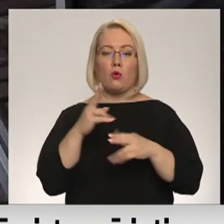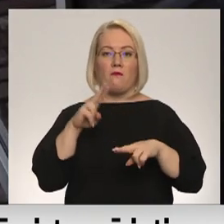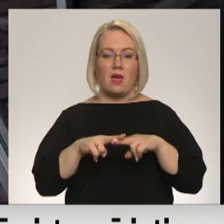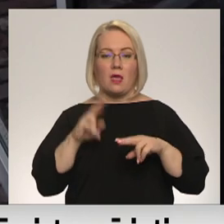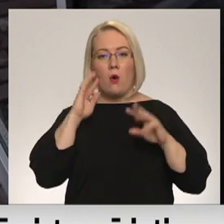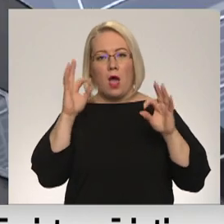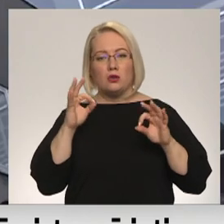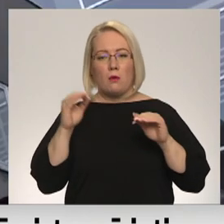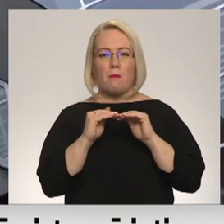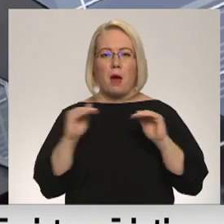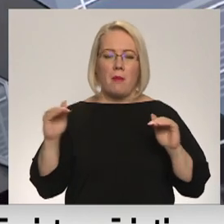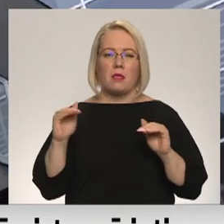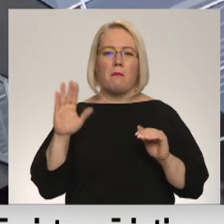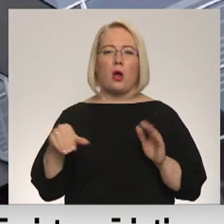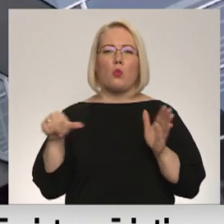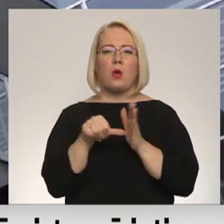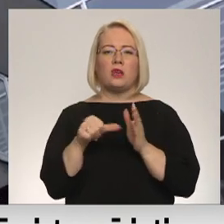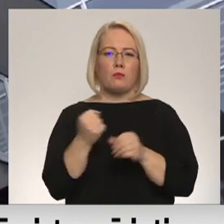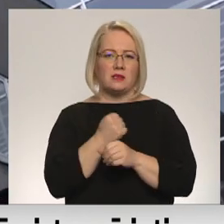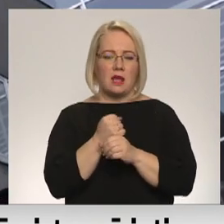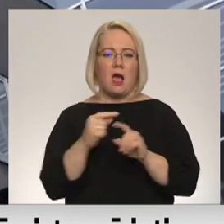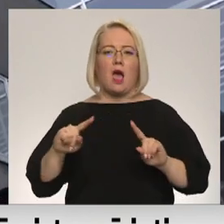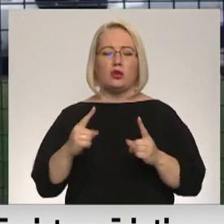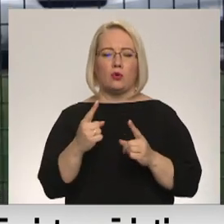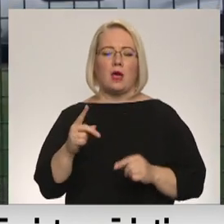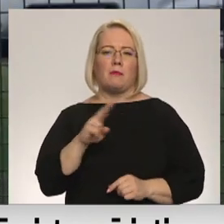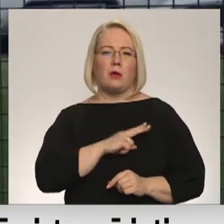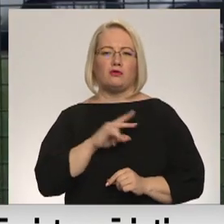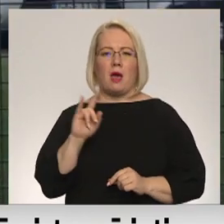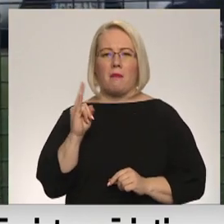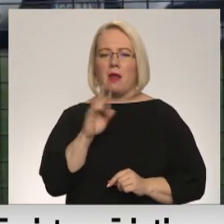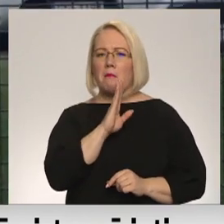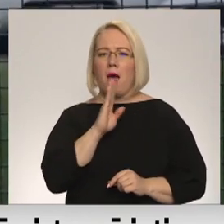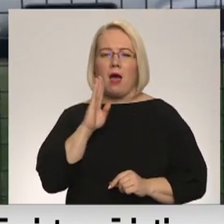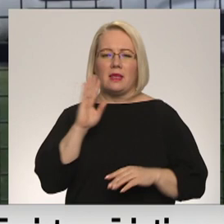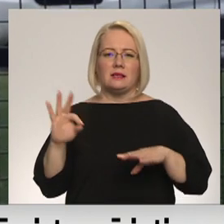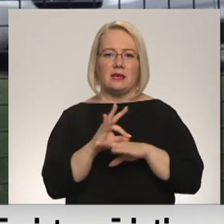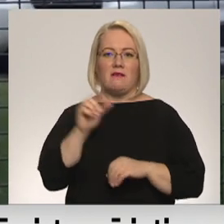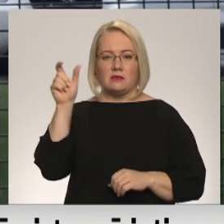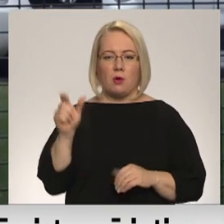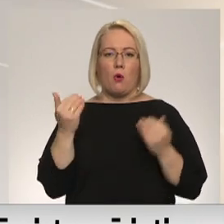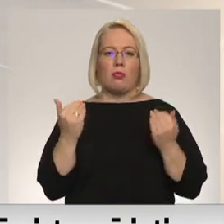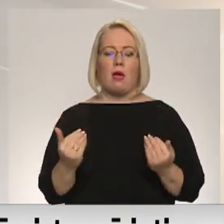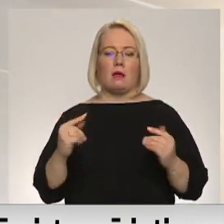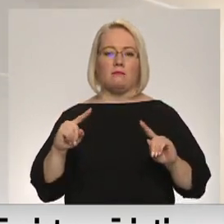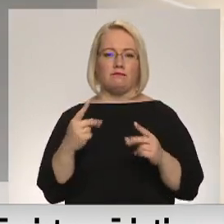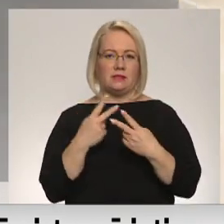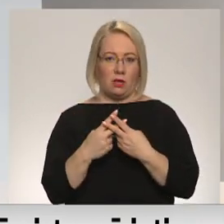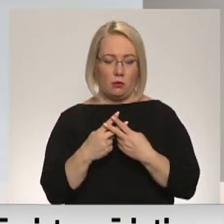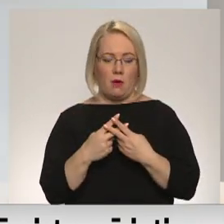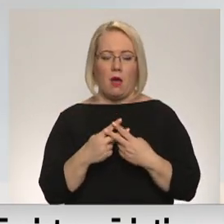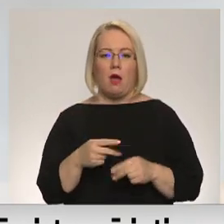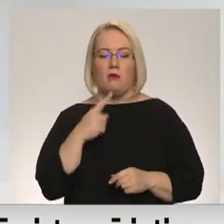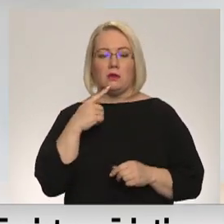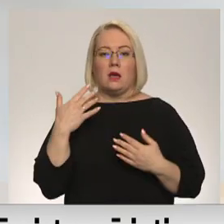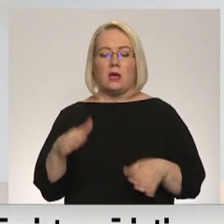aizdomu pamata par noziegumu izdarīšana aizturēts mirušā bērna mātes dzīvesbiedrs, kurš šobrīd atrodas apcietinājumā. Vīriets iepriekš ir